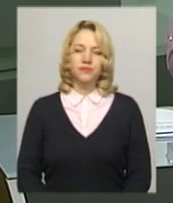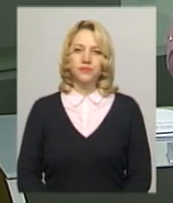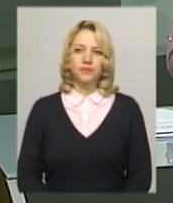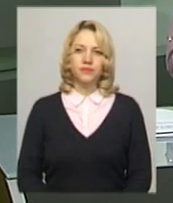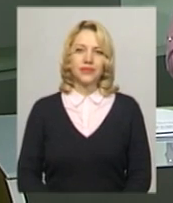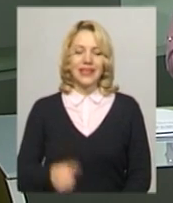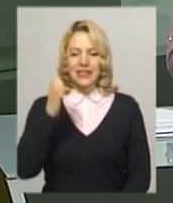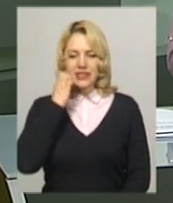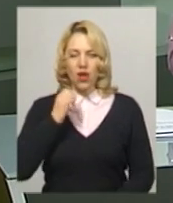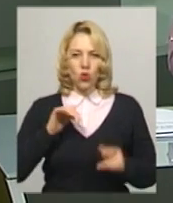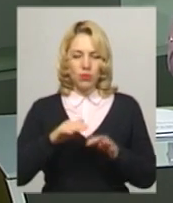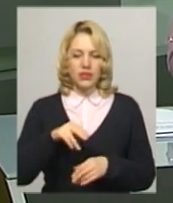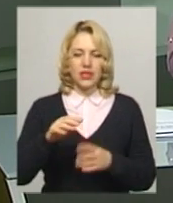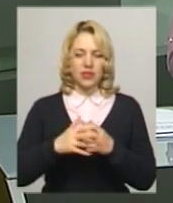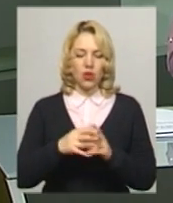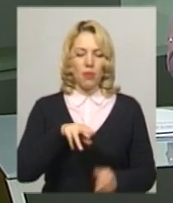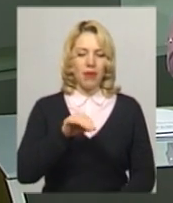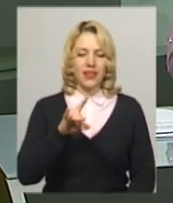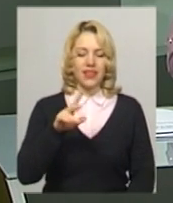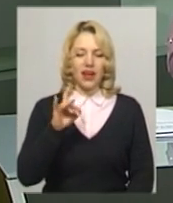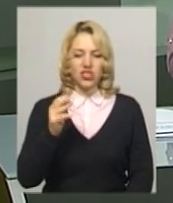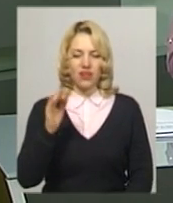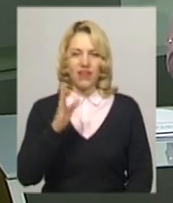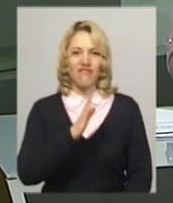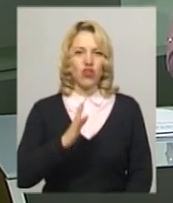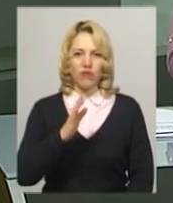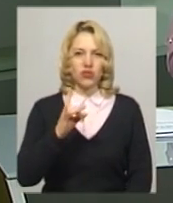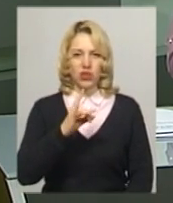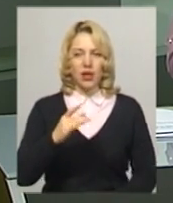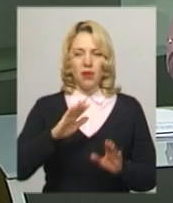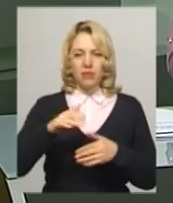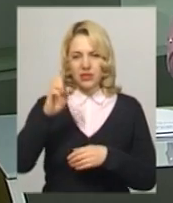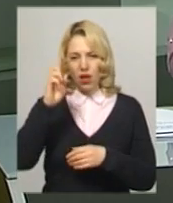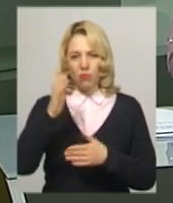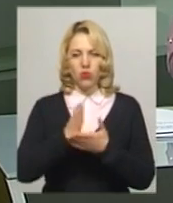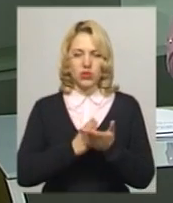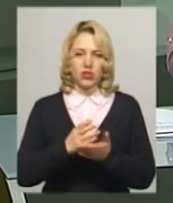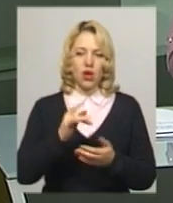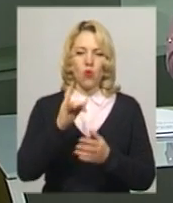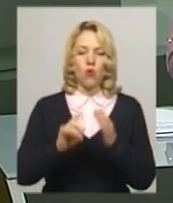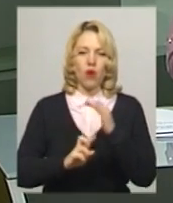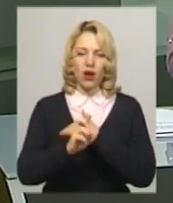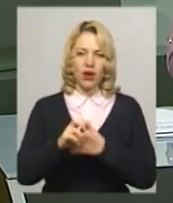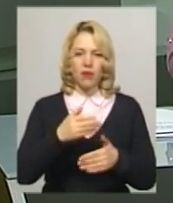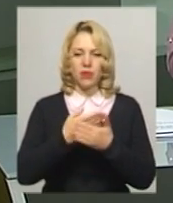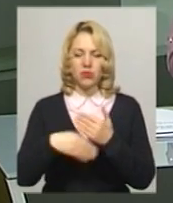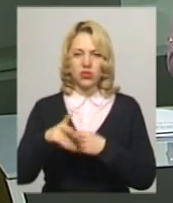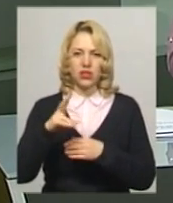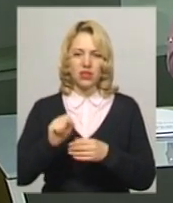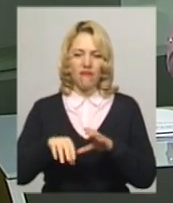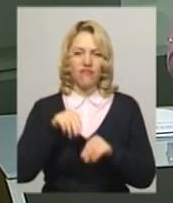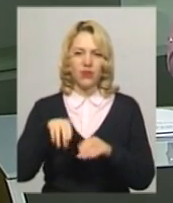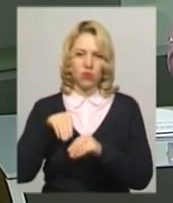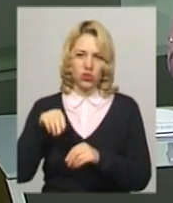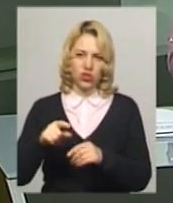Старообрядці села Петрашівка Вінковецького району після нічного богослужіння у храмі пішли на виборчі дільниці. Село умовно поділено на дві